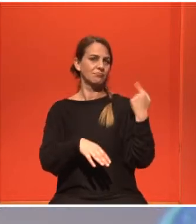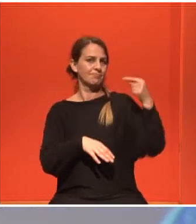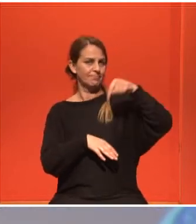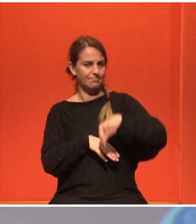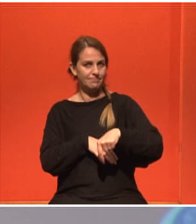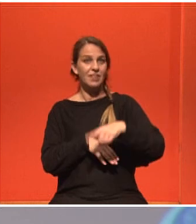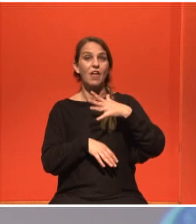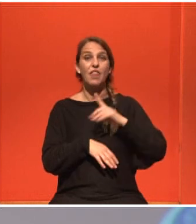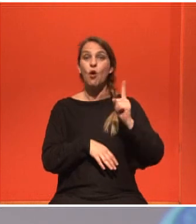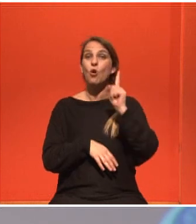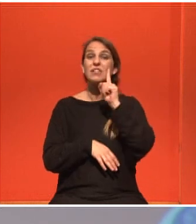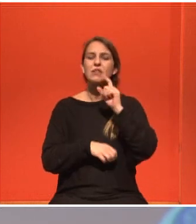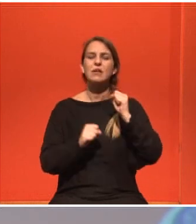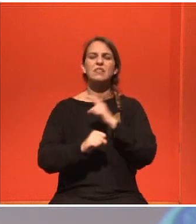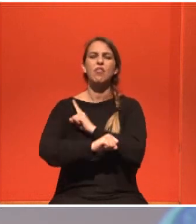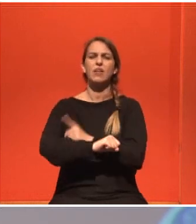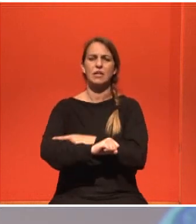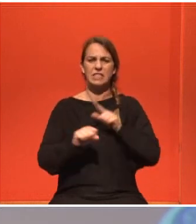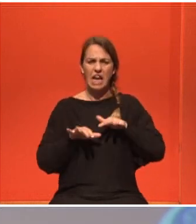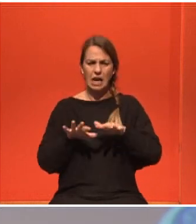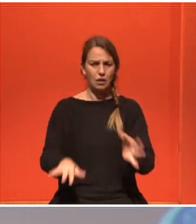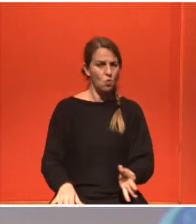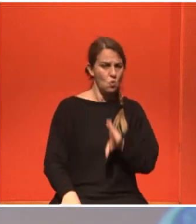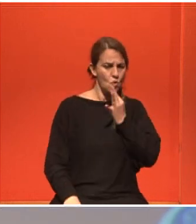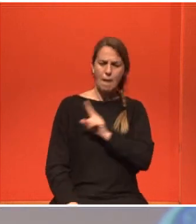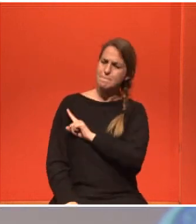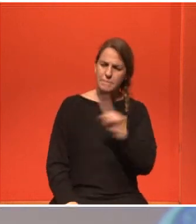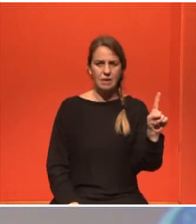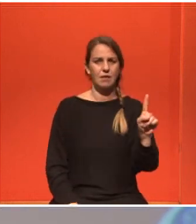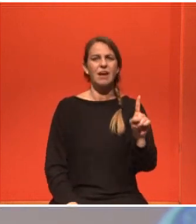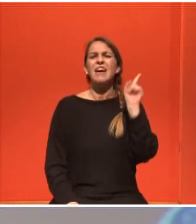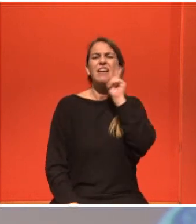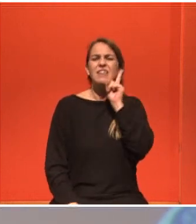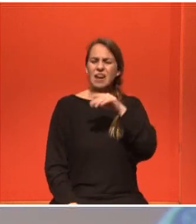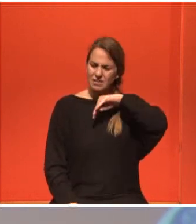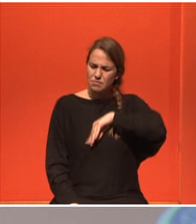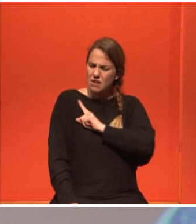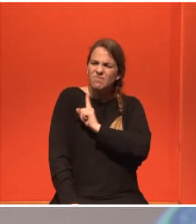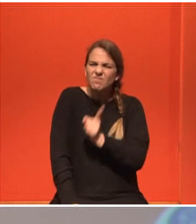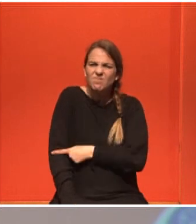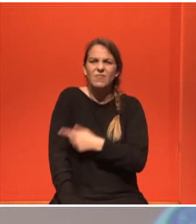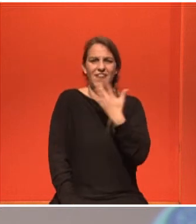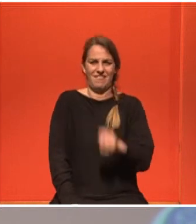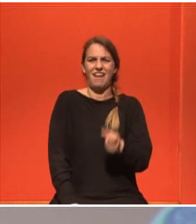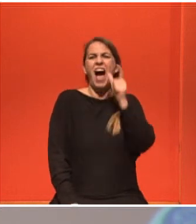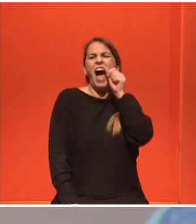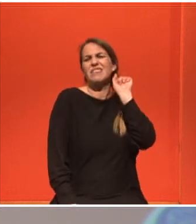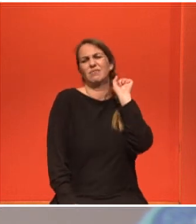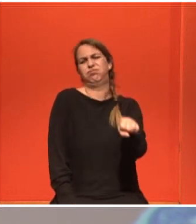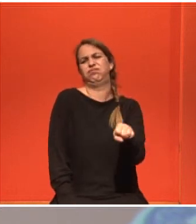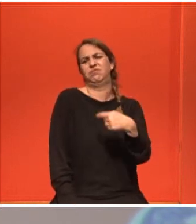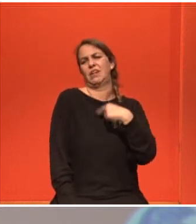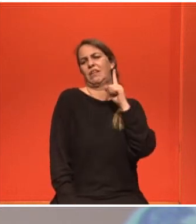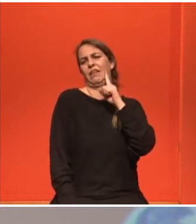Να είναι όλες πολύ δυνατές, να μην φοβούνται τον καρκίνο. Οι γυναίκες είμαστε πάρα πολύ δυνατές. Θεωρώ ότι είμαστε πιο δυνατές και από τους άντρες,